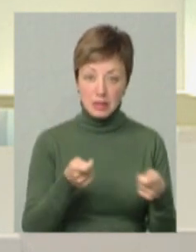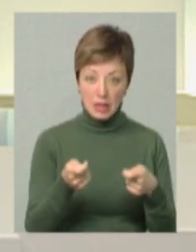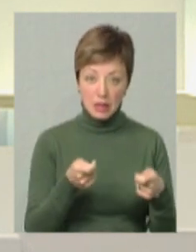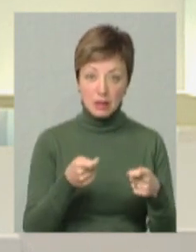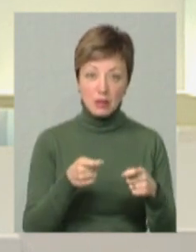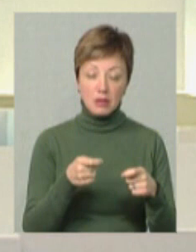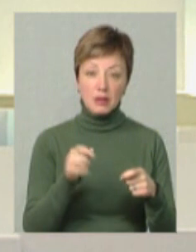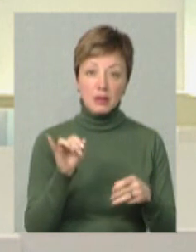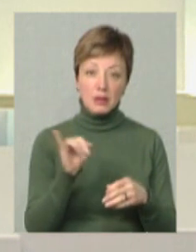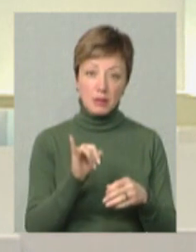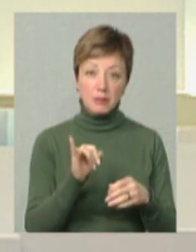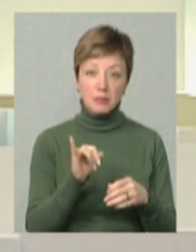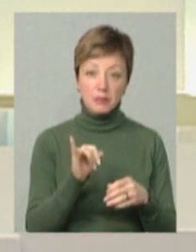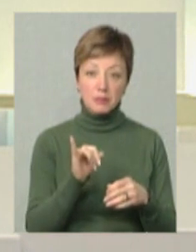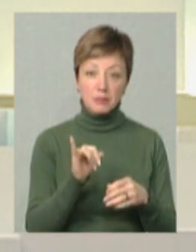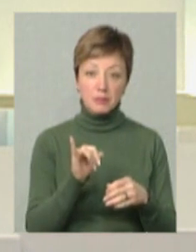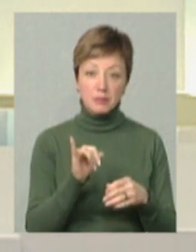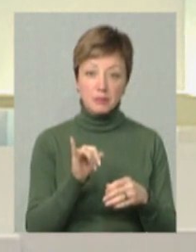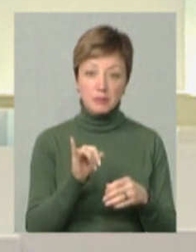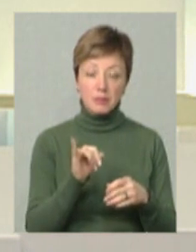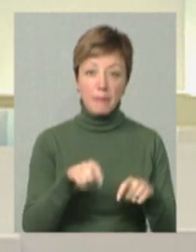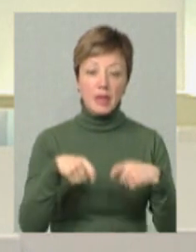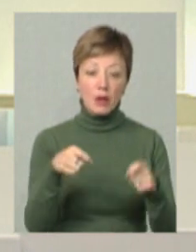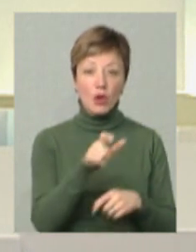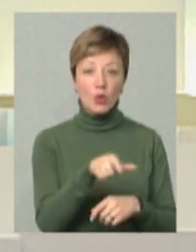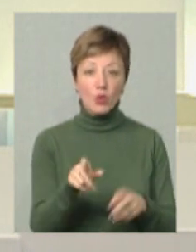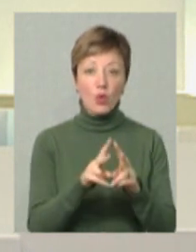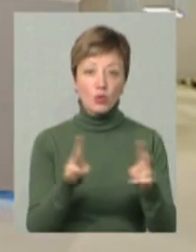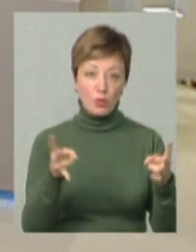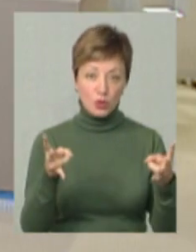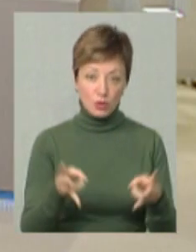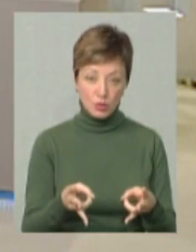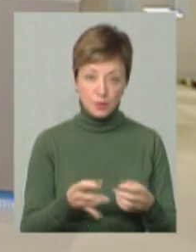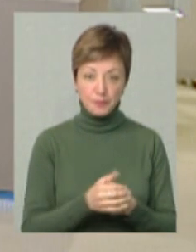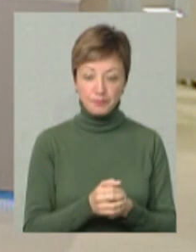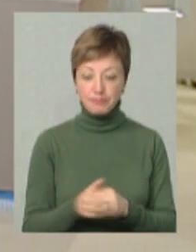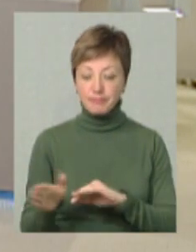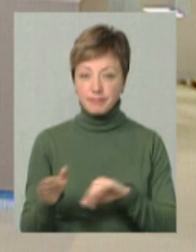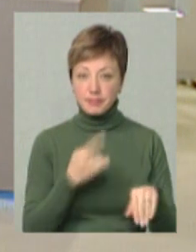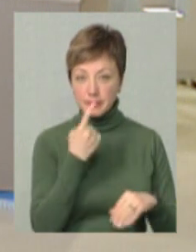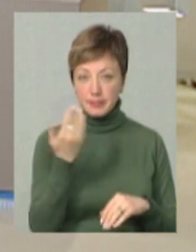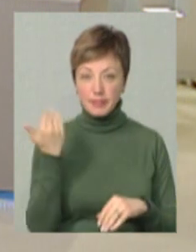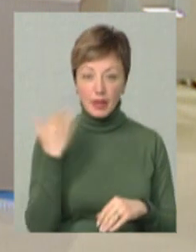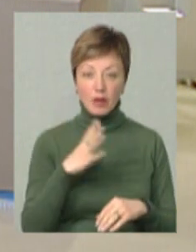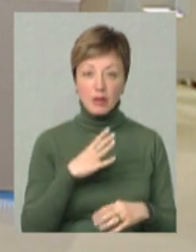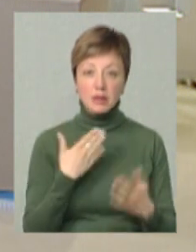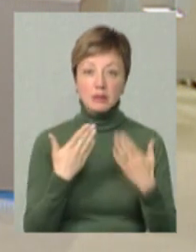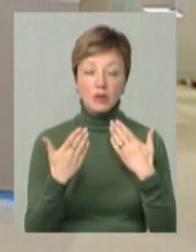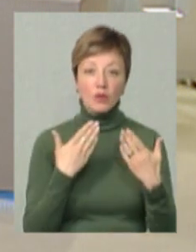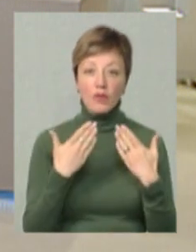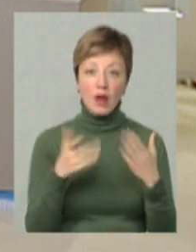таким методом передаємо тим людям, які цього потребують. Буквально днями моя колега спілкувалася